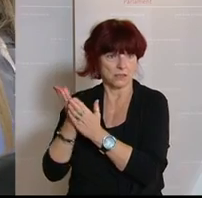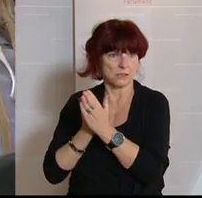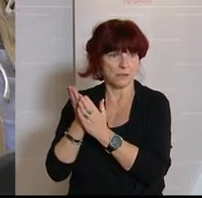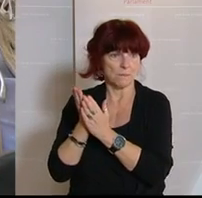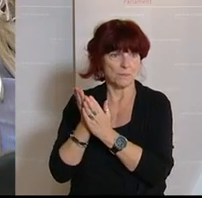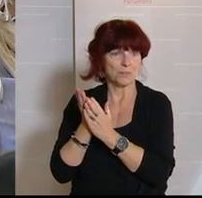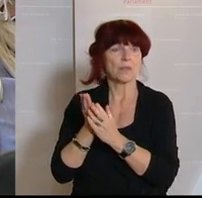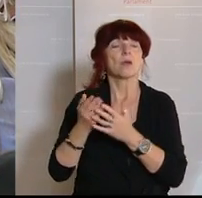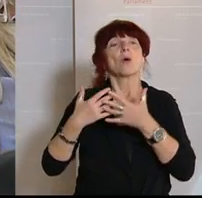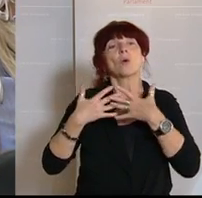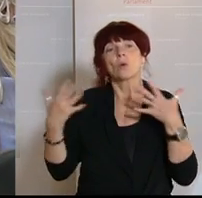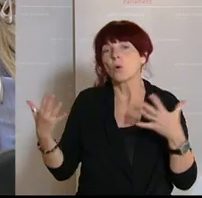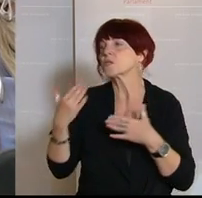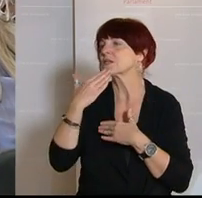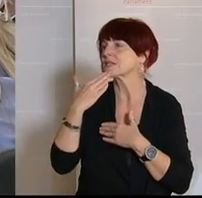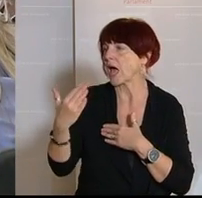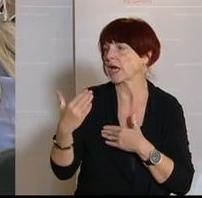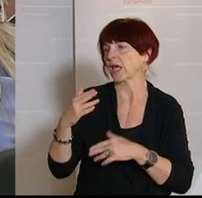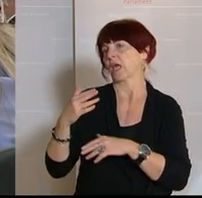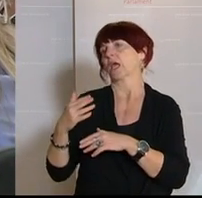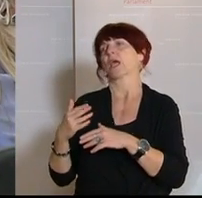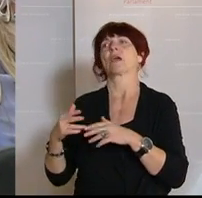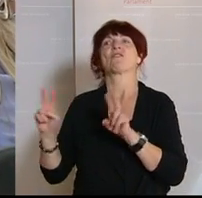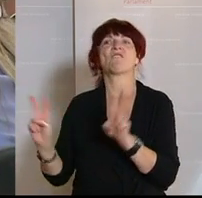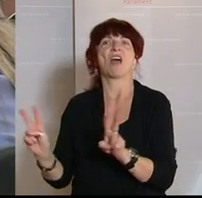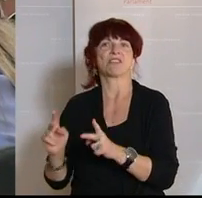großes Danke an die pflegenden Angehörigen und die mobilen Dienste.